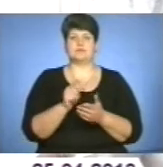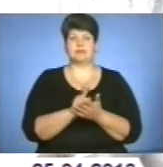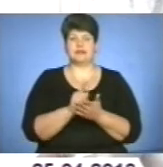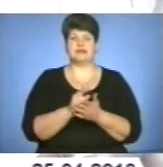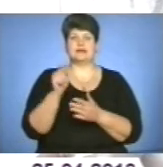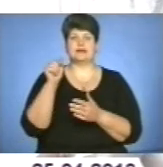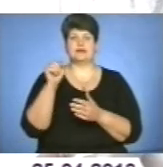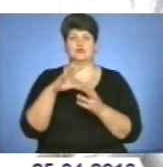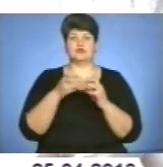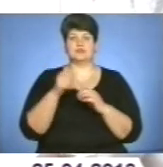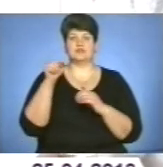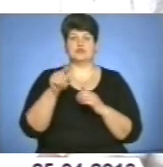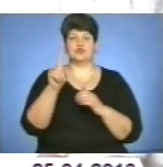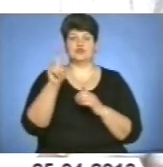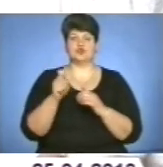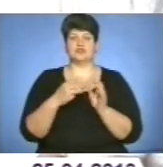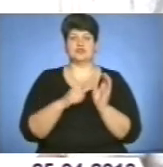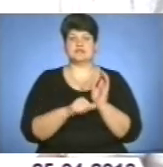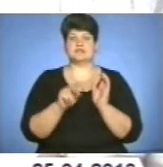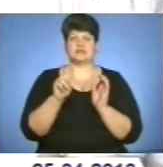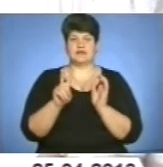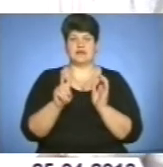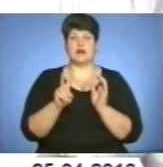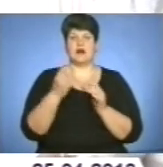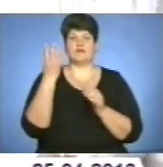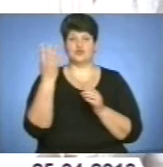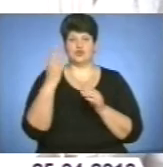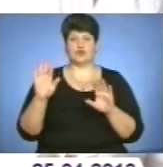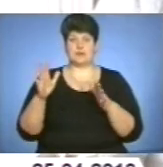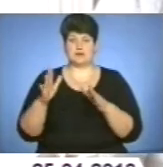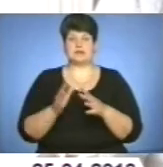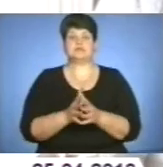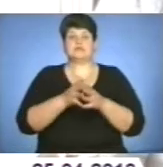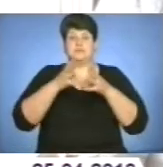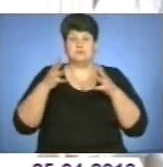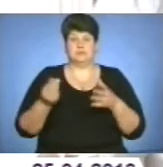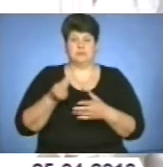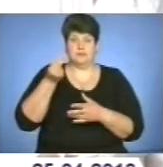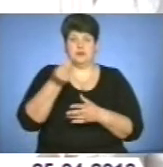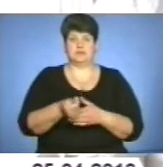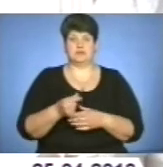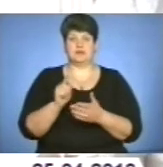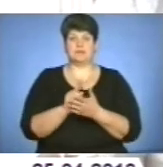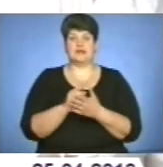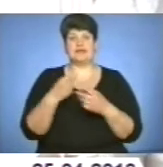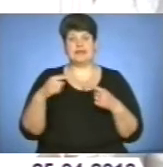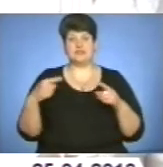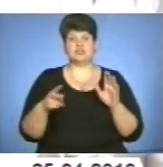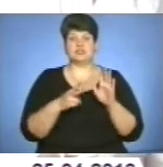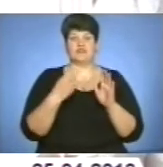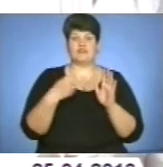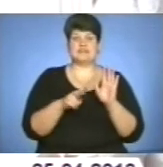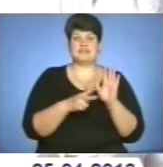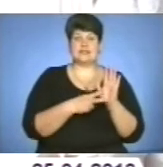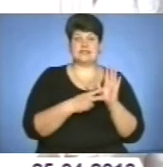1162 та у чотирьох випадках до переплат пенсії на суму 367 гривень. Інші 27 порушень на розмір